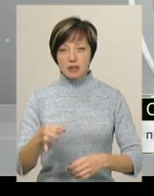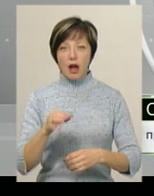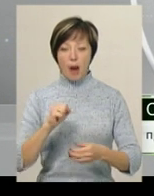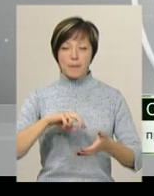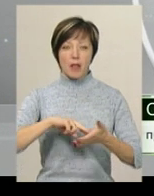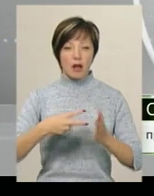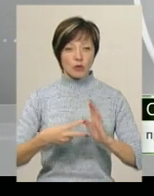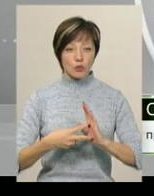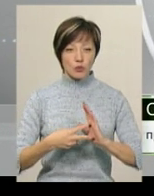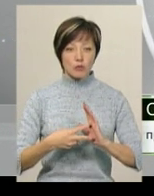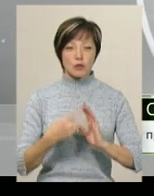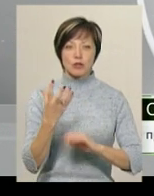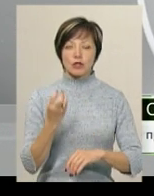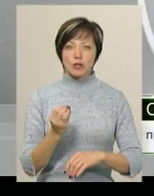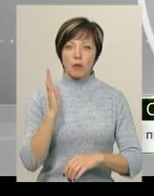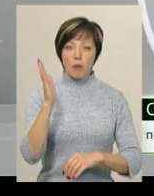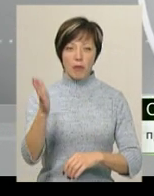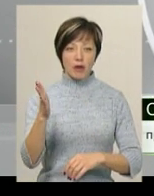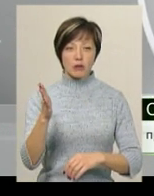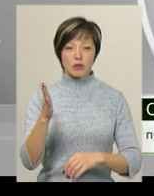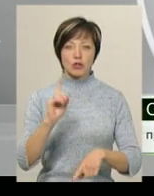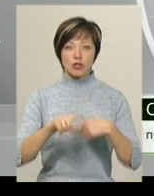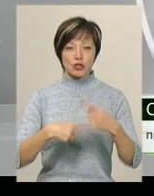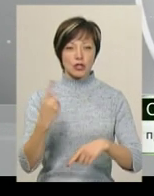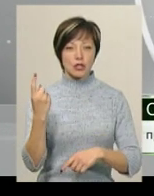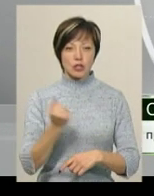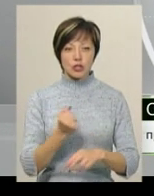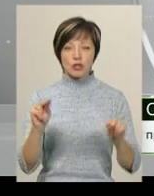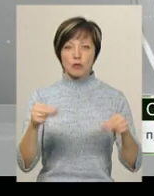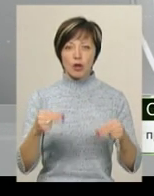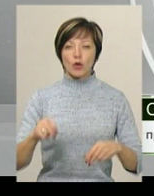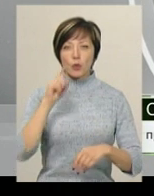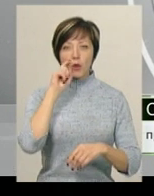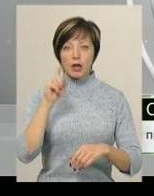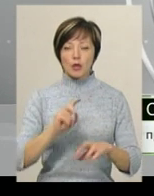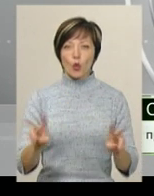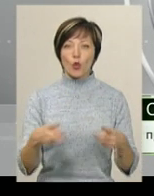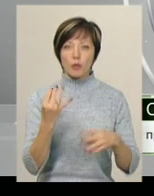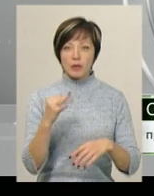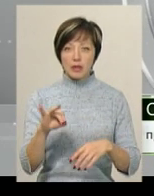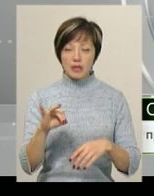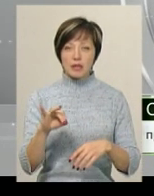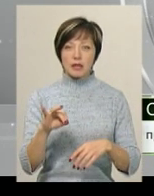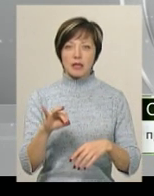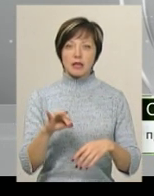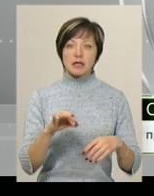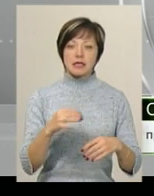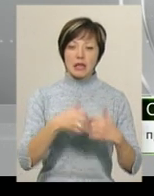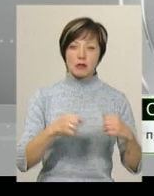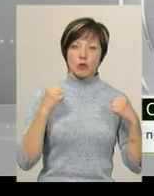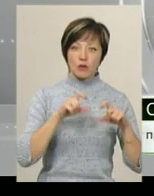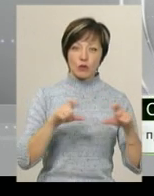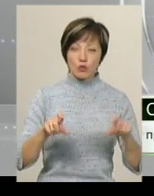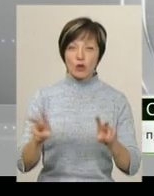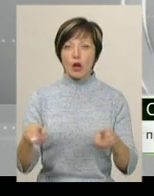плануємо ще в нас попереду через тиждень чемпіонат України клубний середи США і клубів і